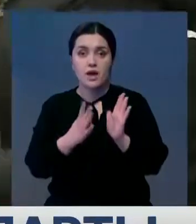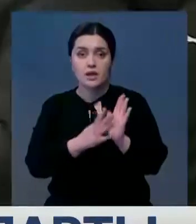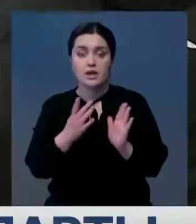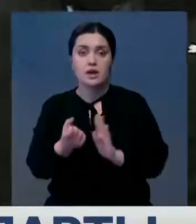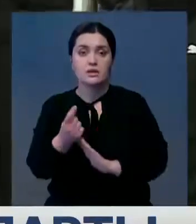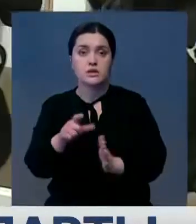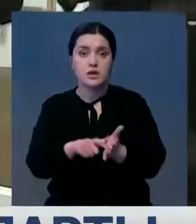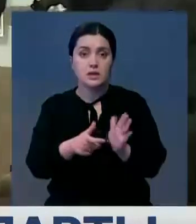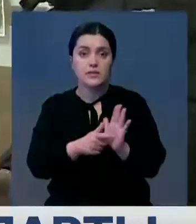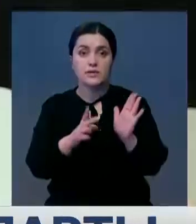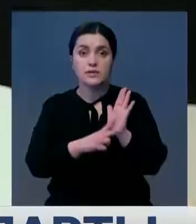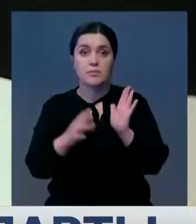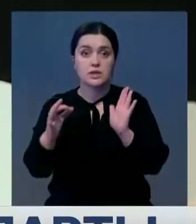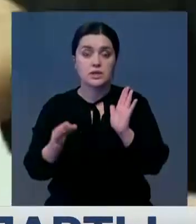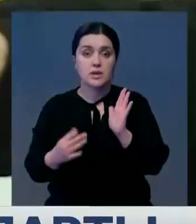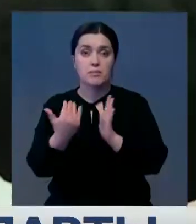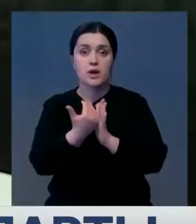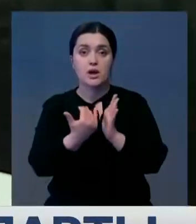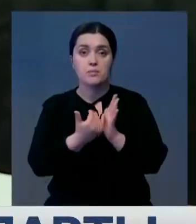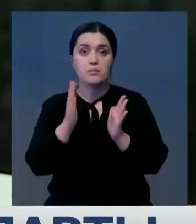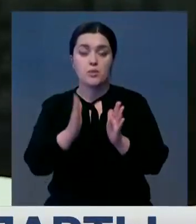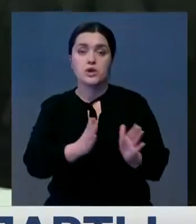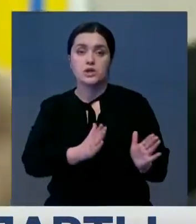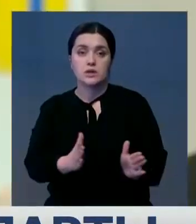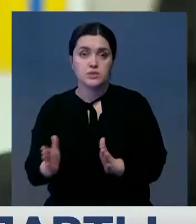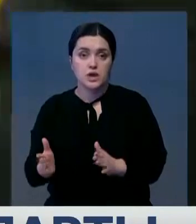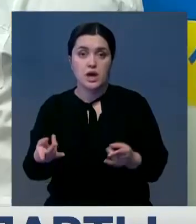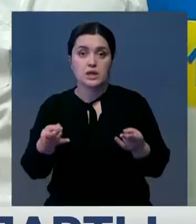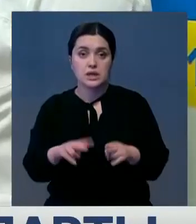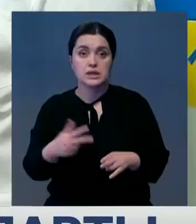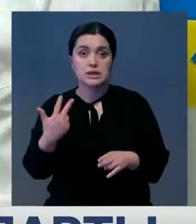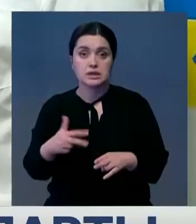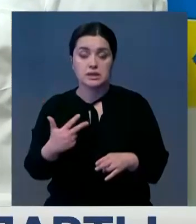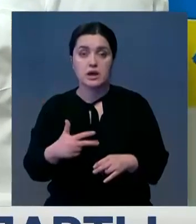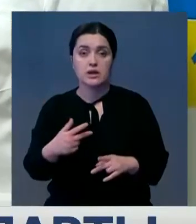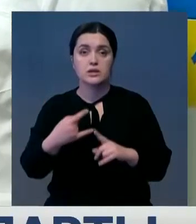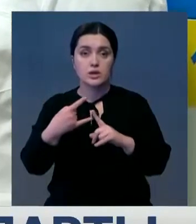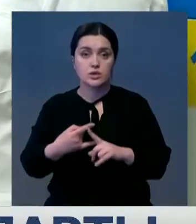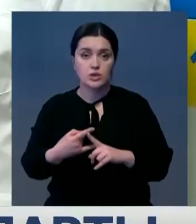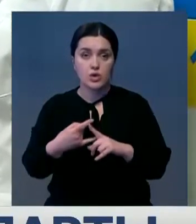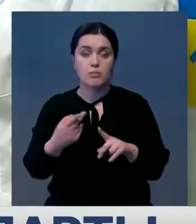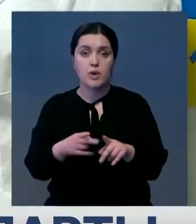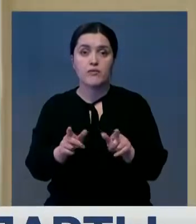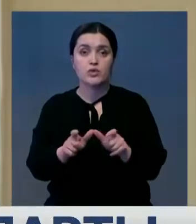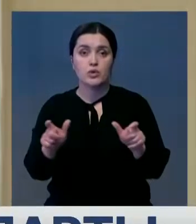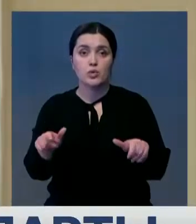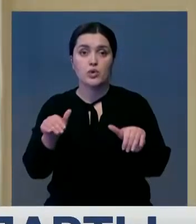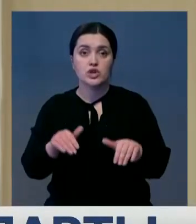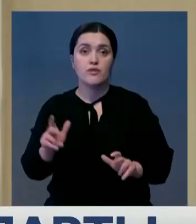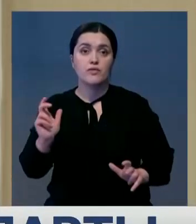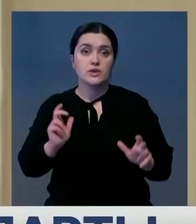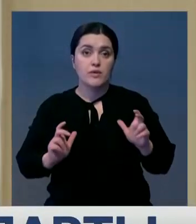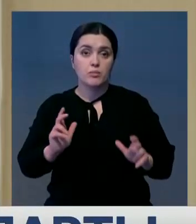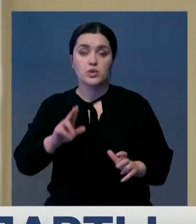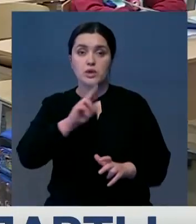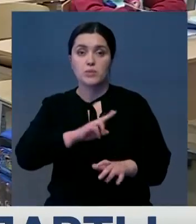-11 классов. 70% программы они будут осваивать в штатном режиме, остальные 30% дистанционно. Кроме того, в школах, колледжах